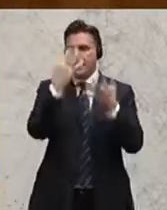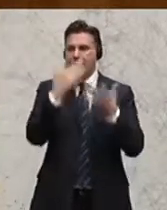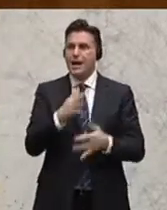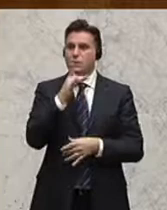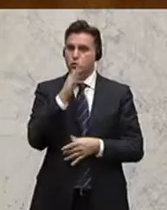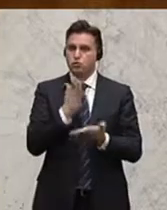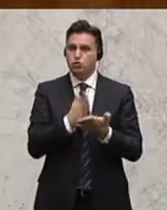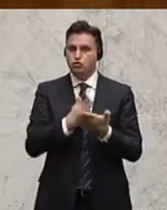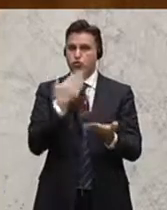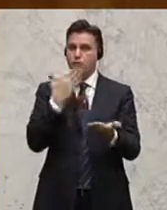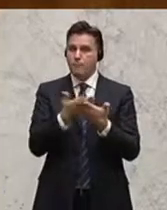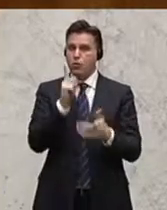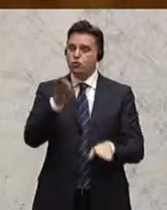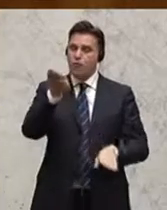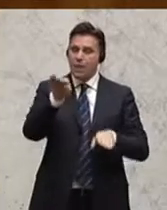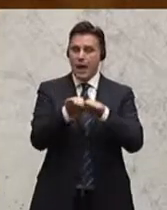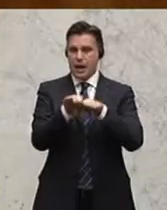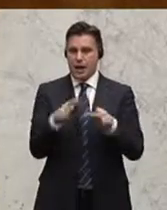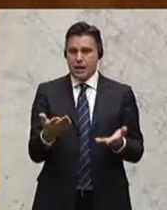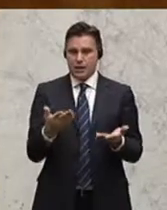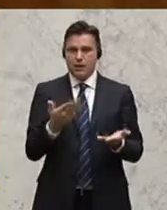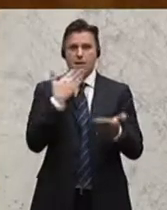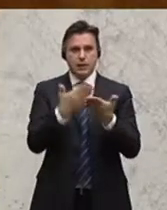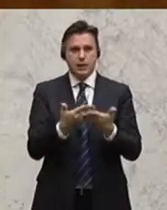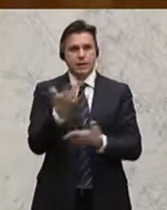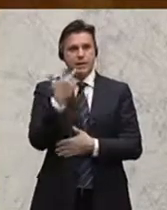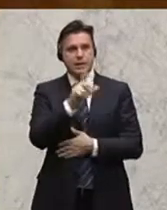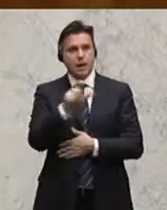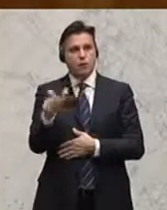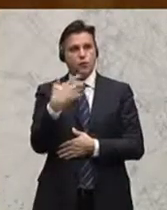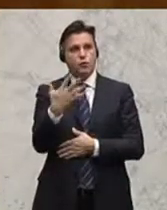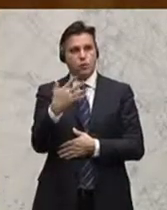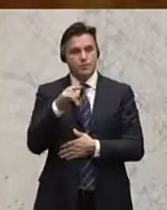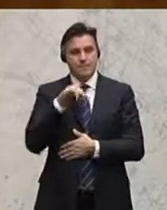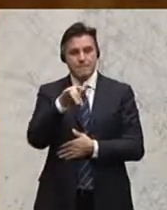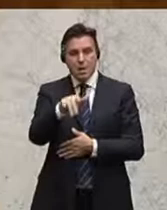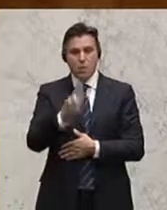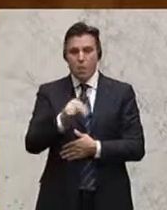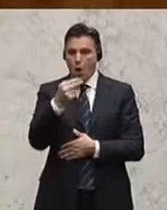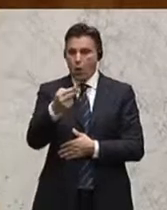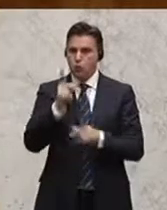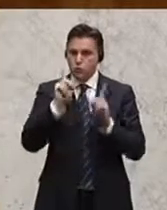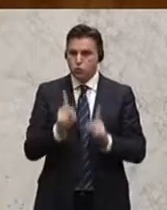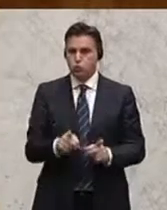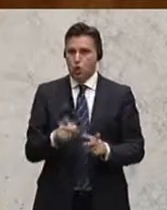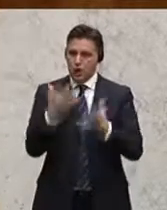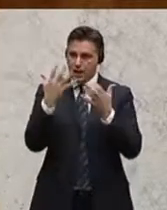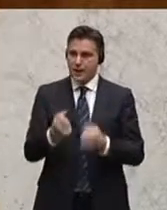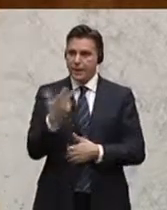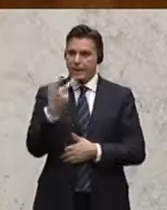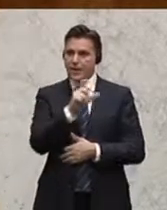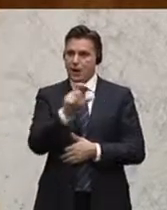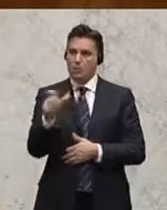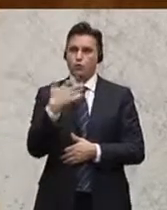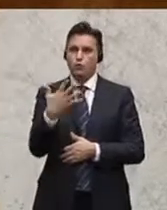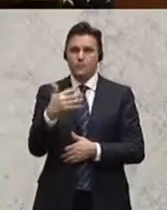empfohlen, das früher anzugleichen, hat Maßnahmen empfohlen, die 350 Millionen Euro bringen würden. 350 Millionen